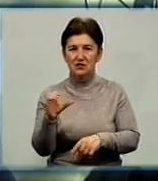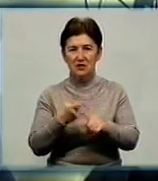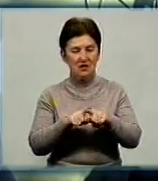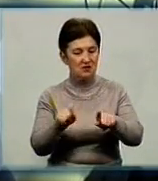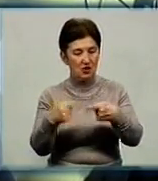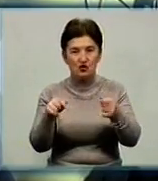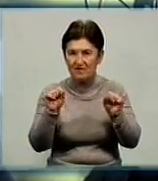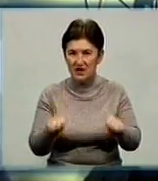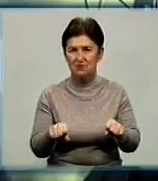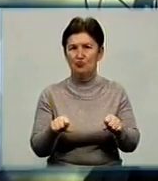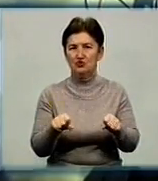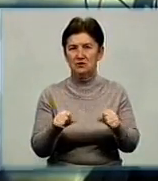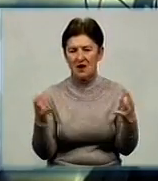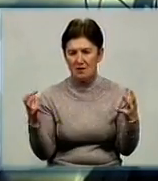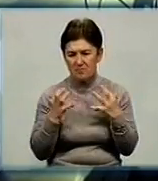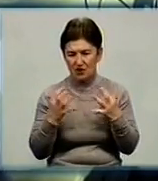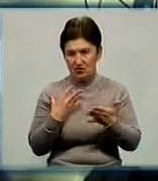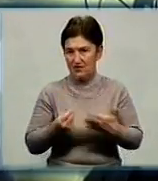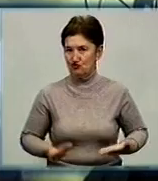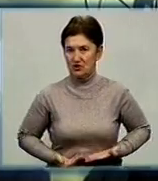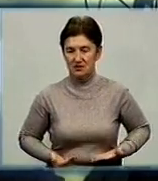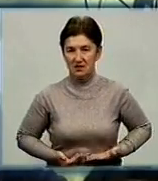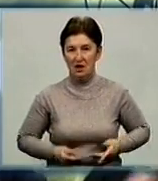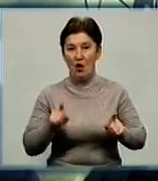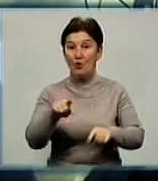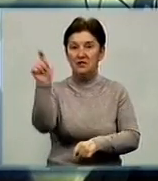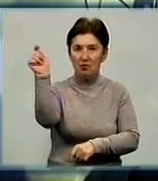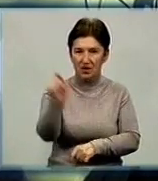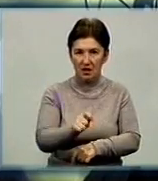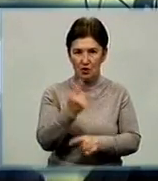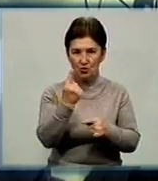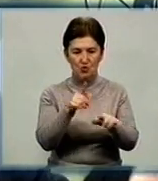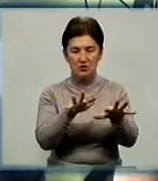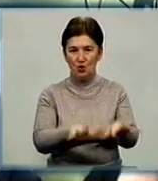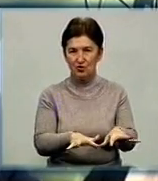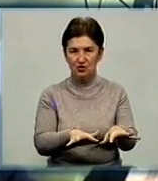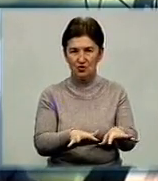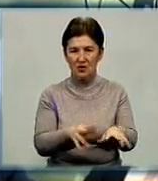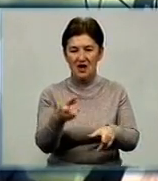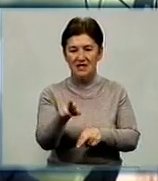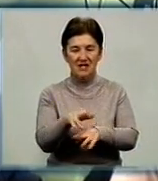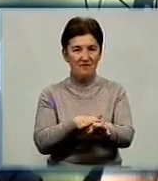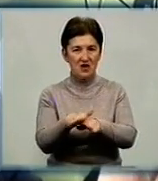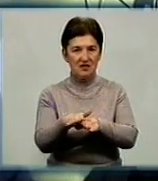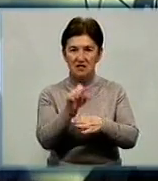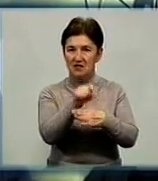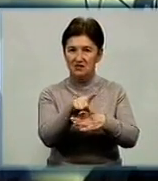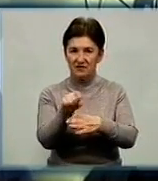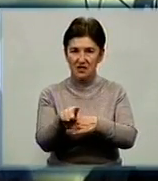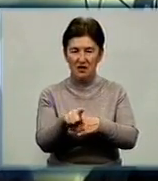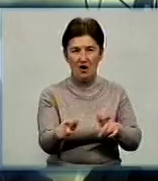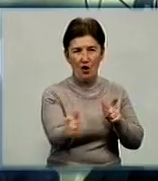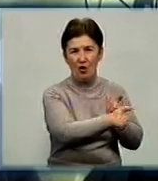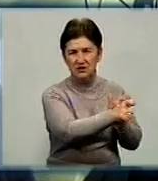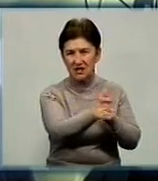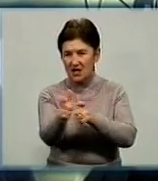можливість хлопцям зберечити свої життя. Тобто вони приїхали на одну точку для виконання завдання, відстрілялись,